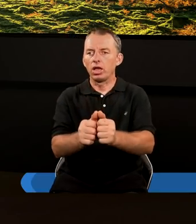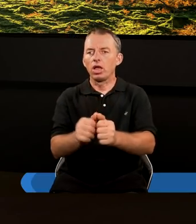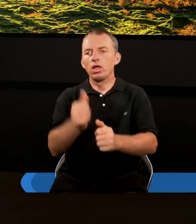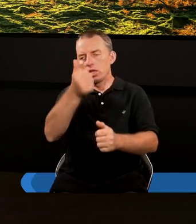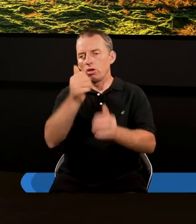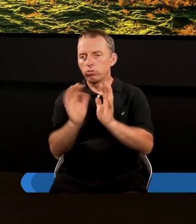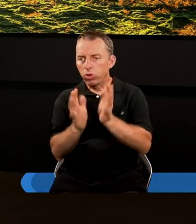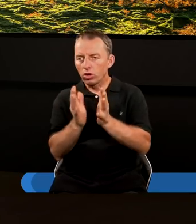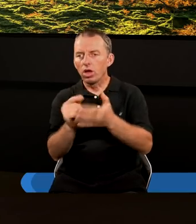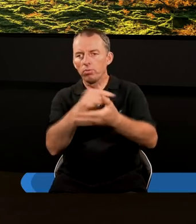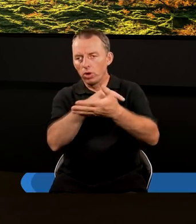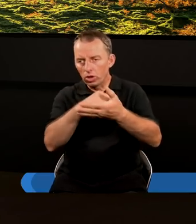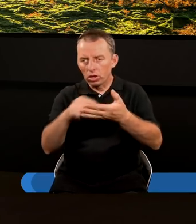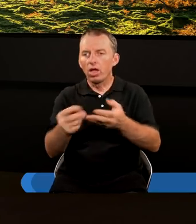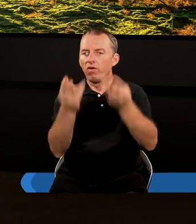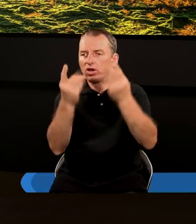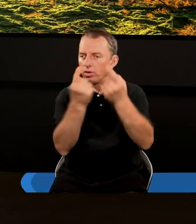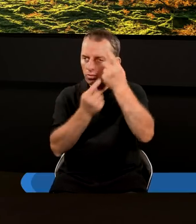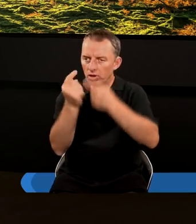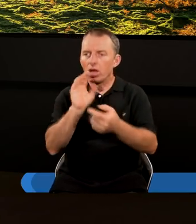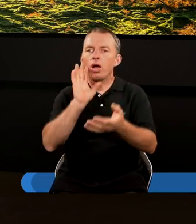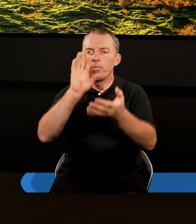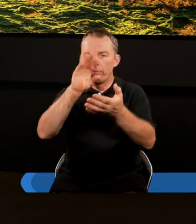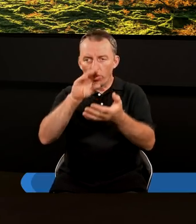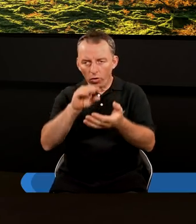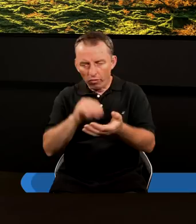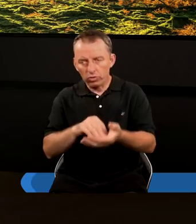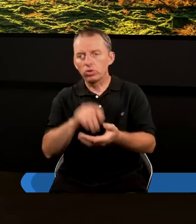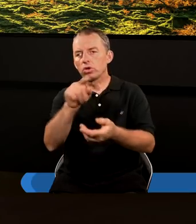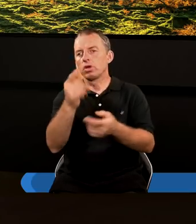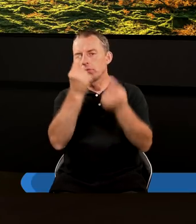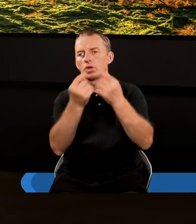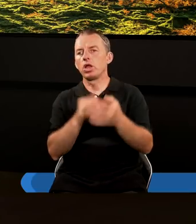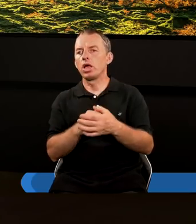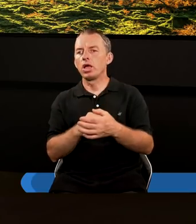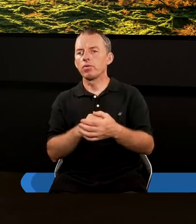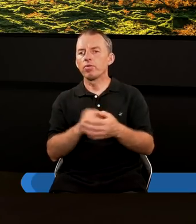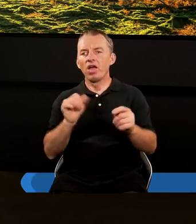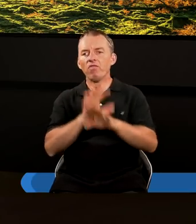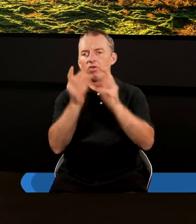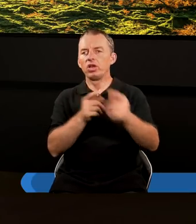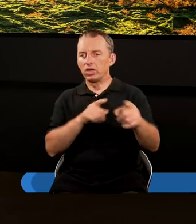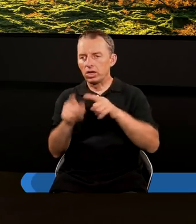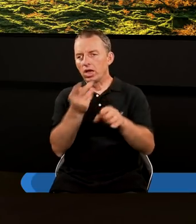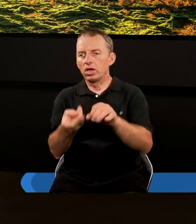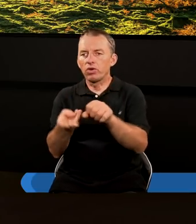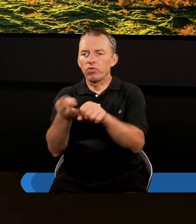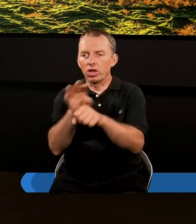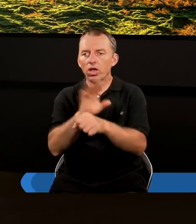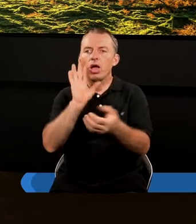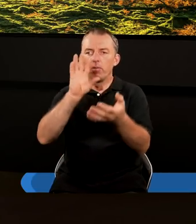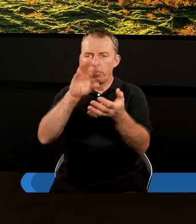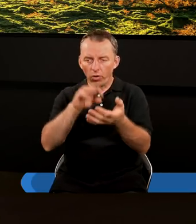jedynym sposobem podkreślenia pewnej ważnej myśli było powtórzenie jej kilkukrotne. Ze wszystkich znaków zwiedzenia